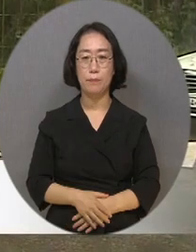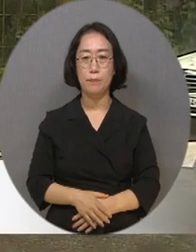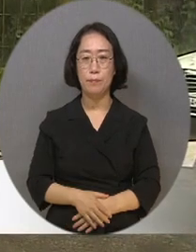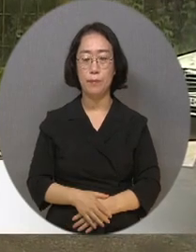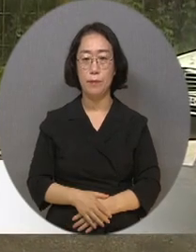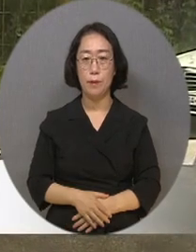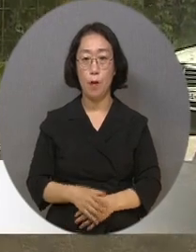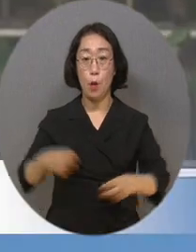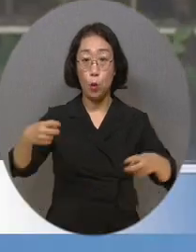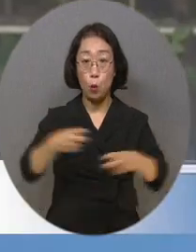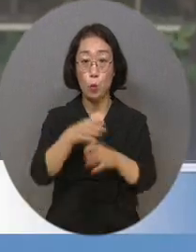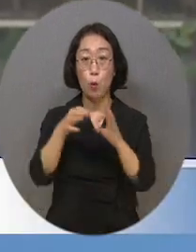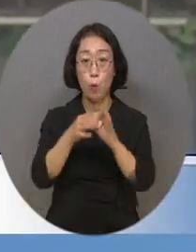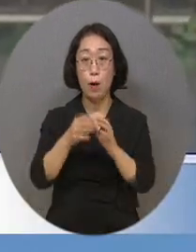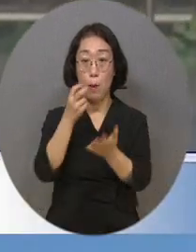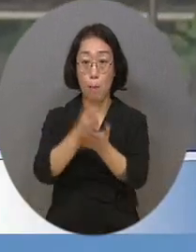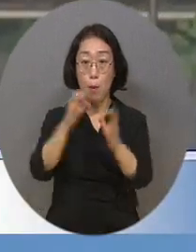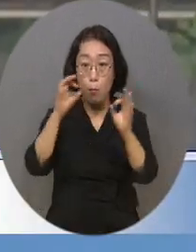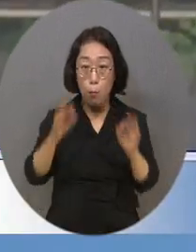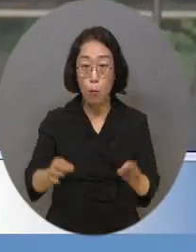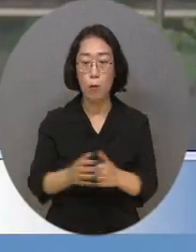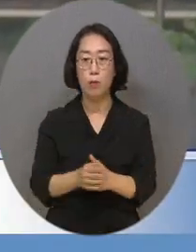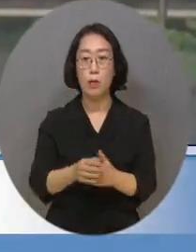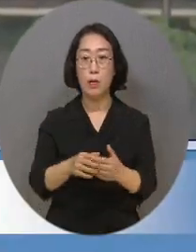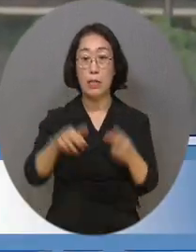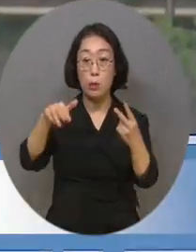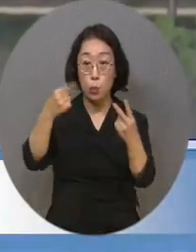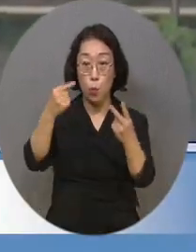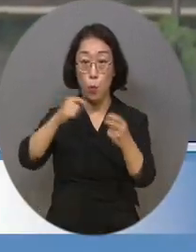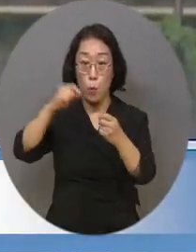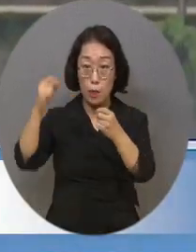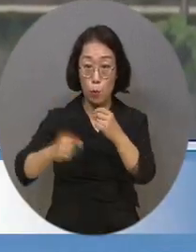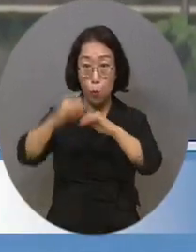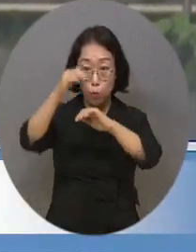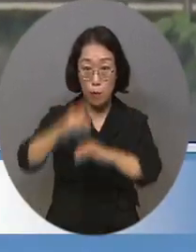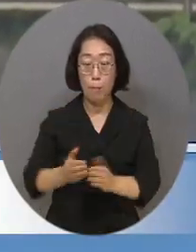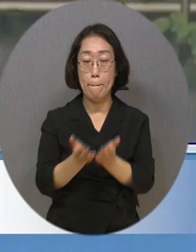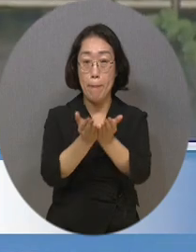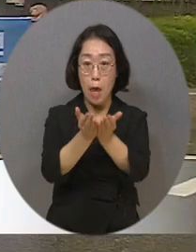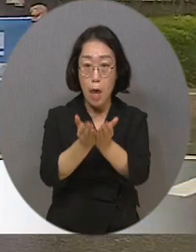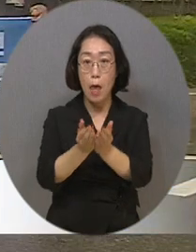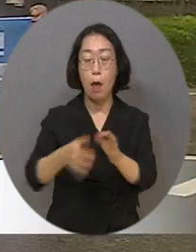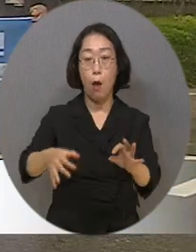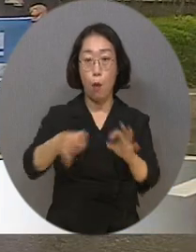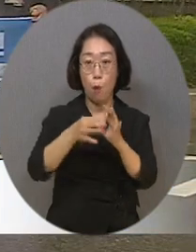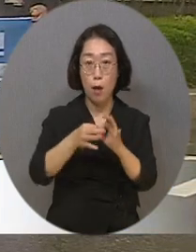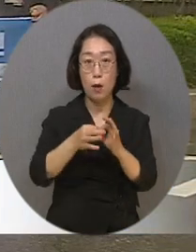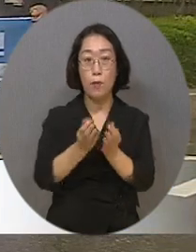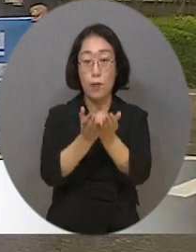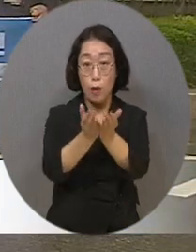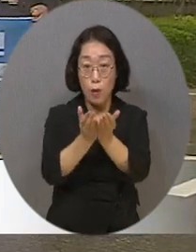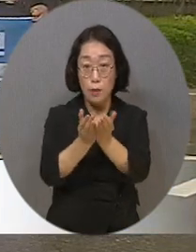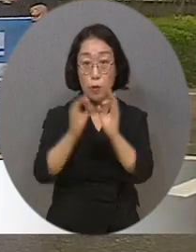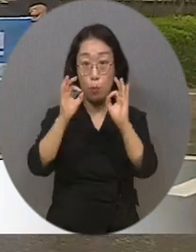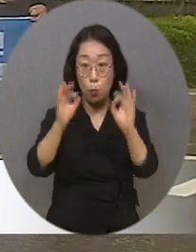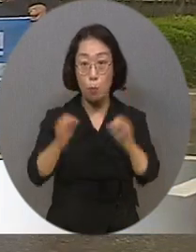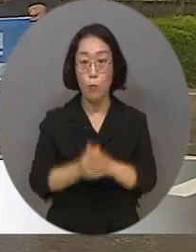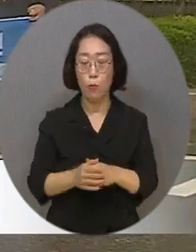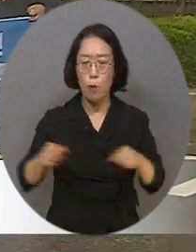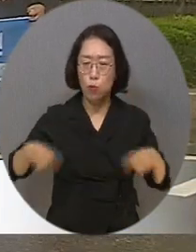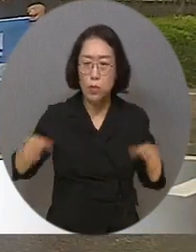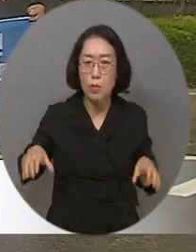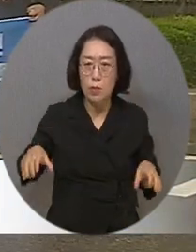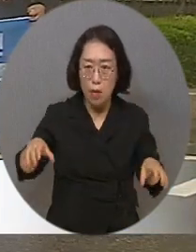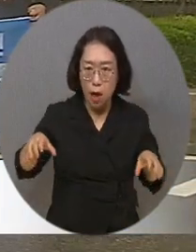교통약자법에 의하면 해운법 제2조, 제2호에 따른 해상여객 운송사업에 사용되는 여객선에는 휠체어